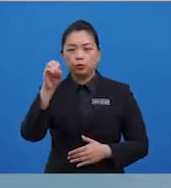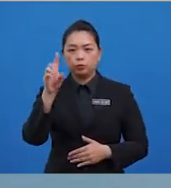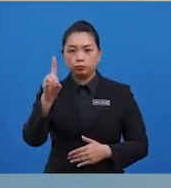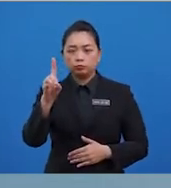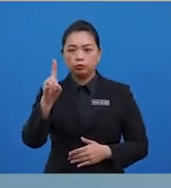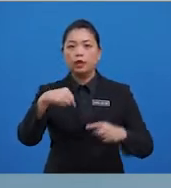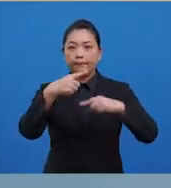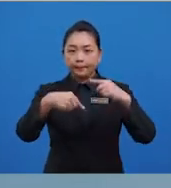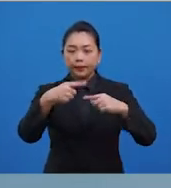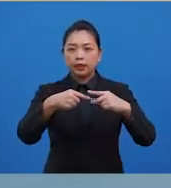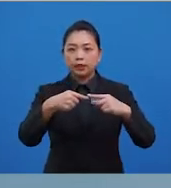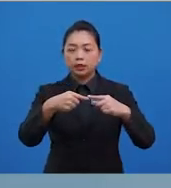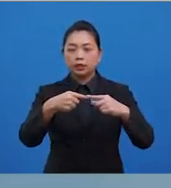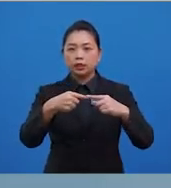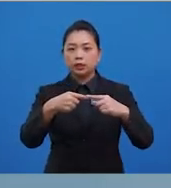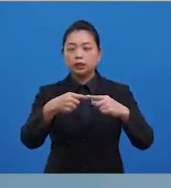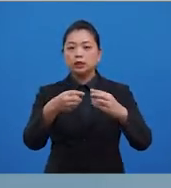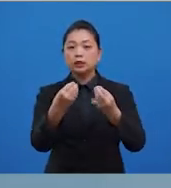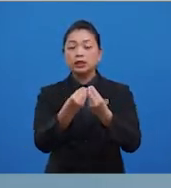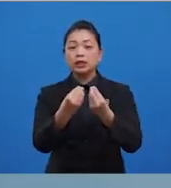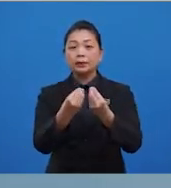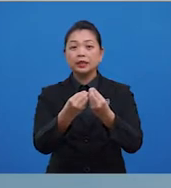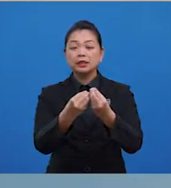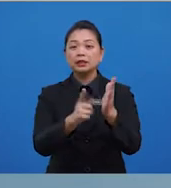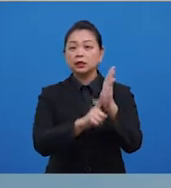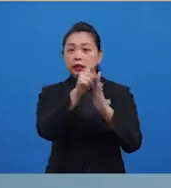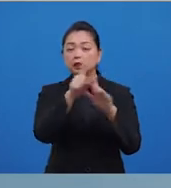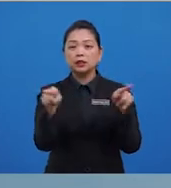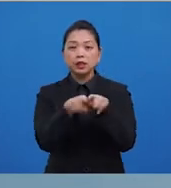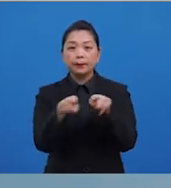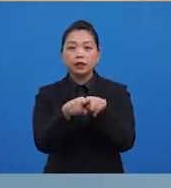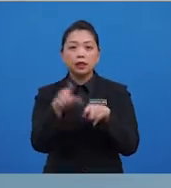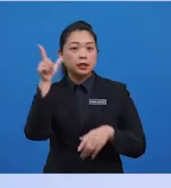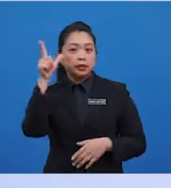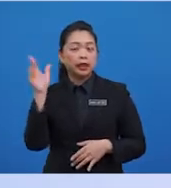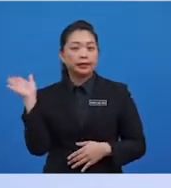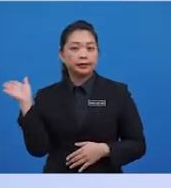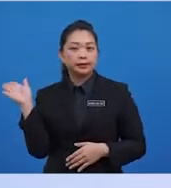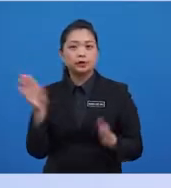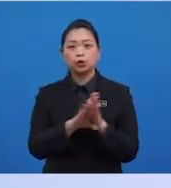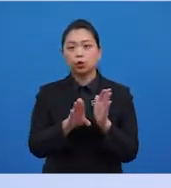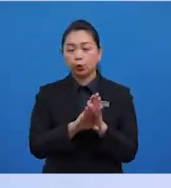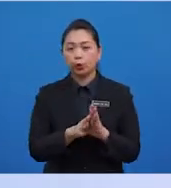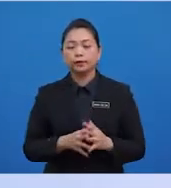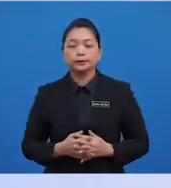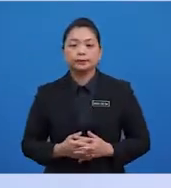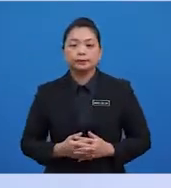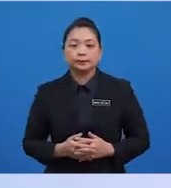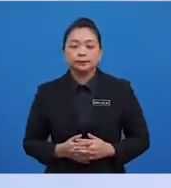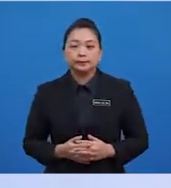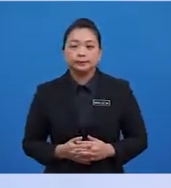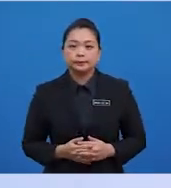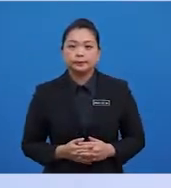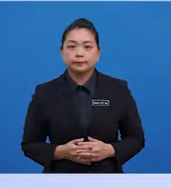apabila kekerapan tertingginya sama. Lihat dua contoh di paparan ini.